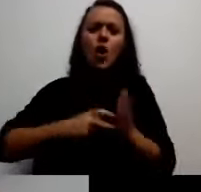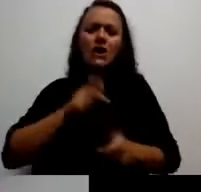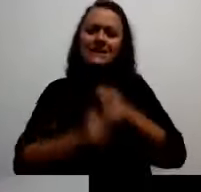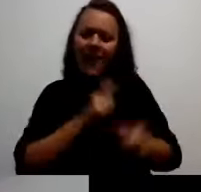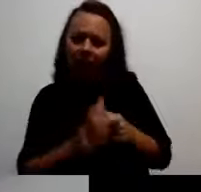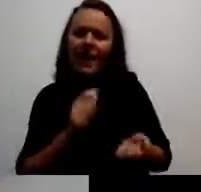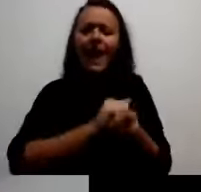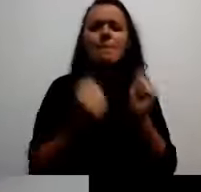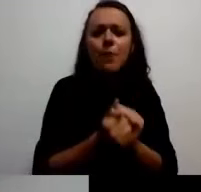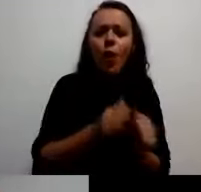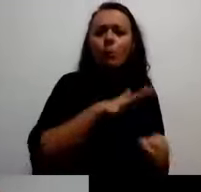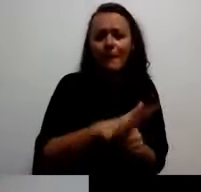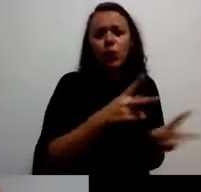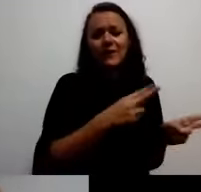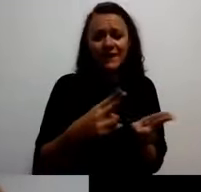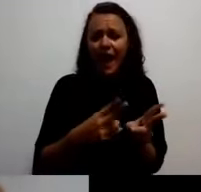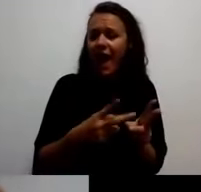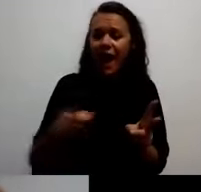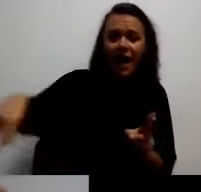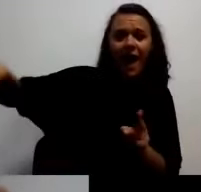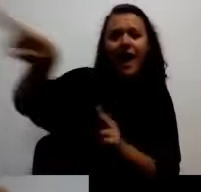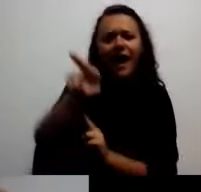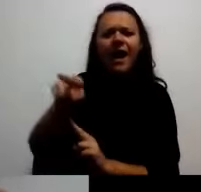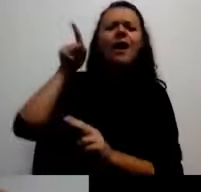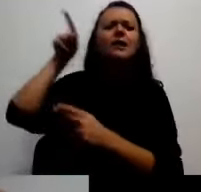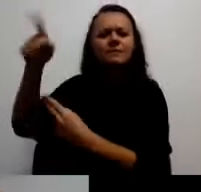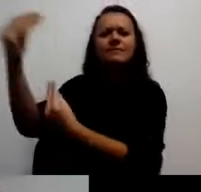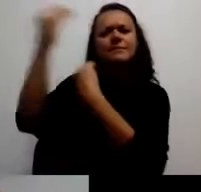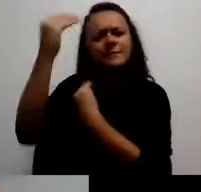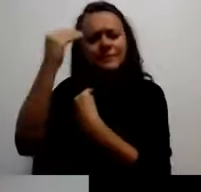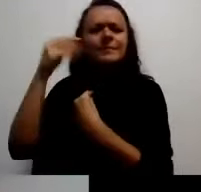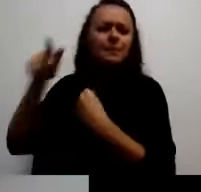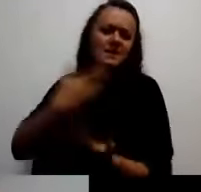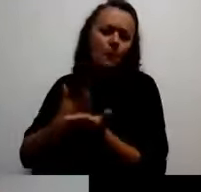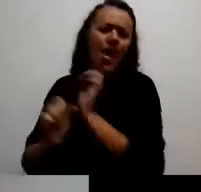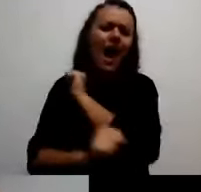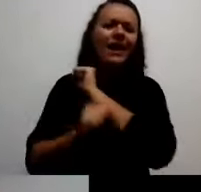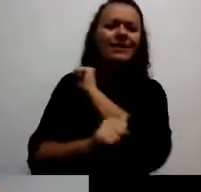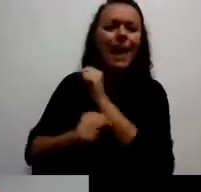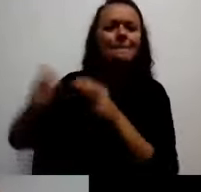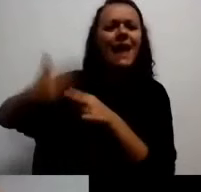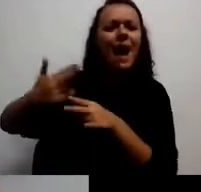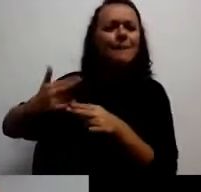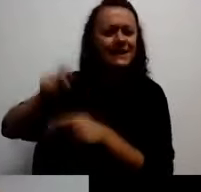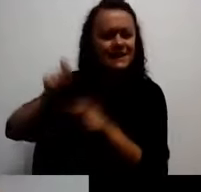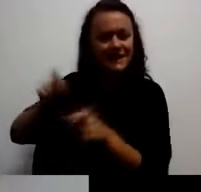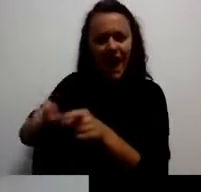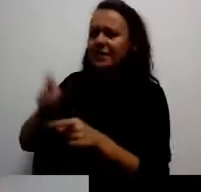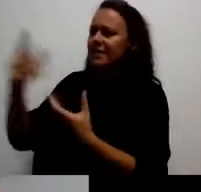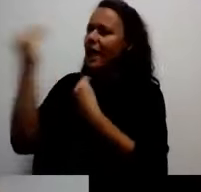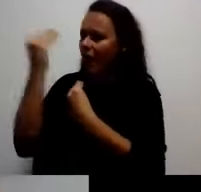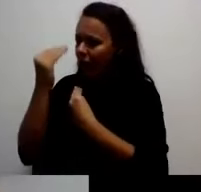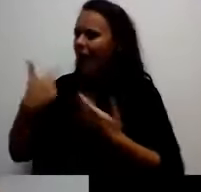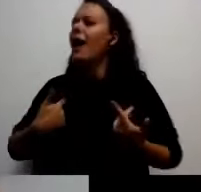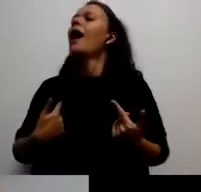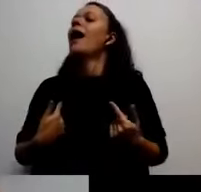koje odlučujete, vama koji ste nas edukovali kroz Akademiju za pacijente kako bi uz iskustvo imali i